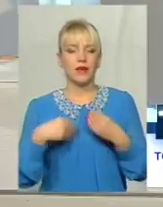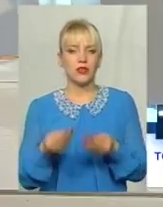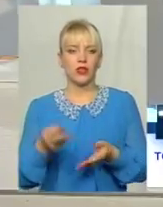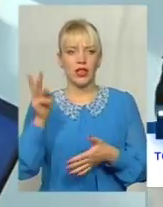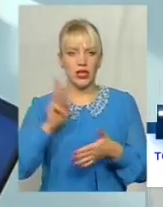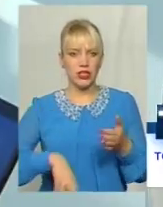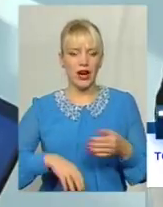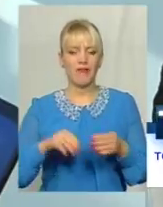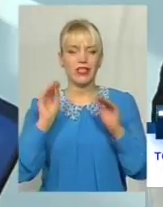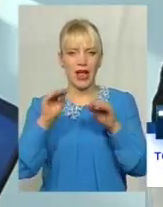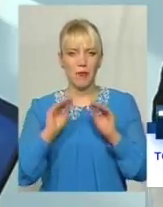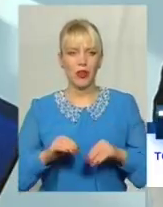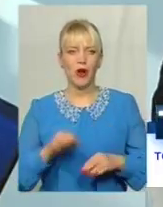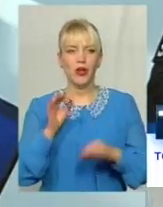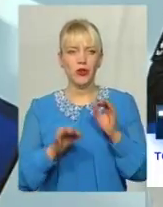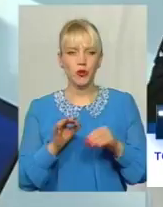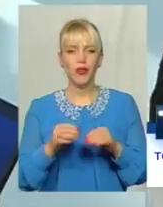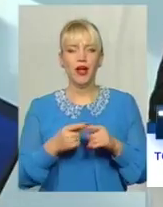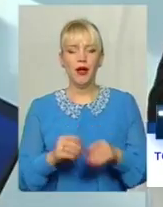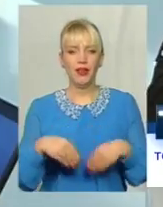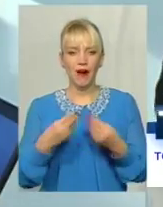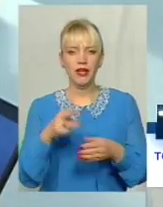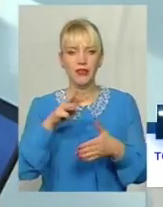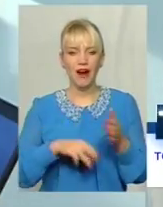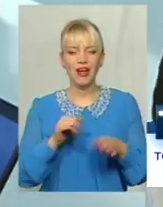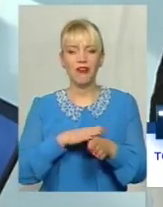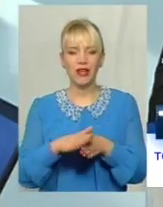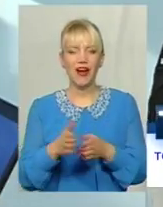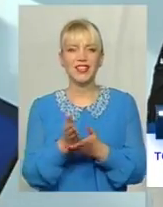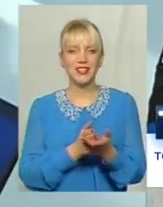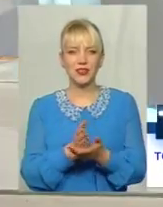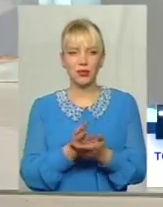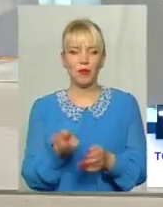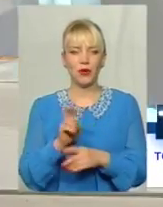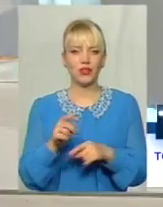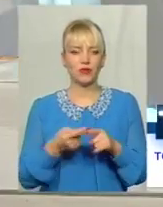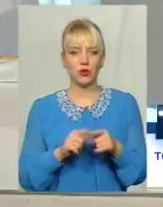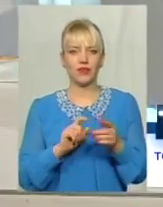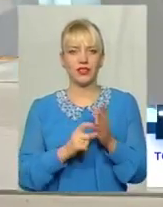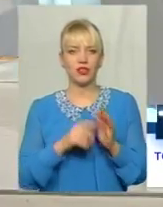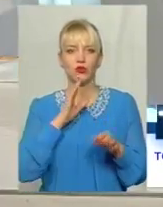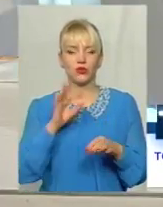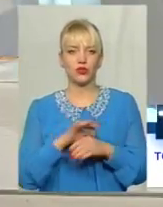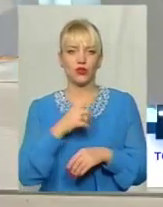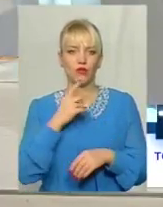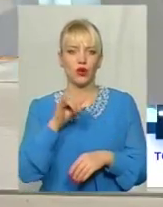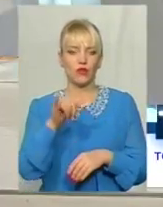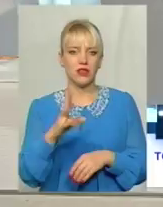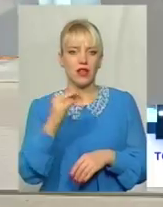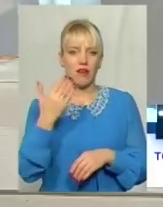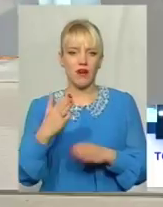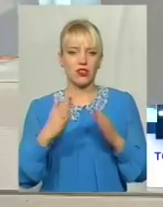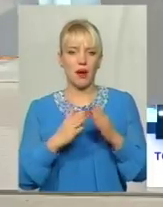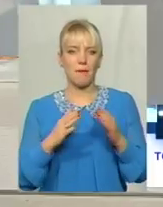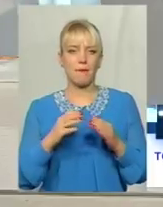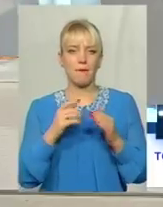Склали протокол, суд присудив штраф, і виконавча служба приходить в цю квартиру до дружини і каже, на ваше майно